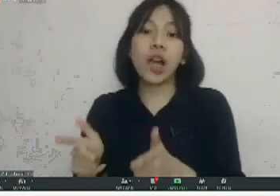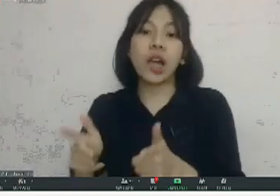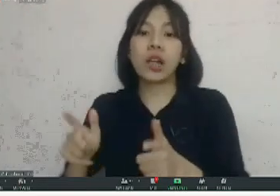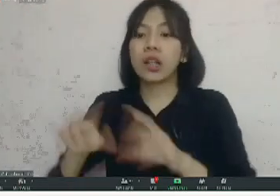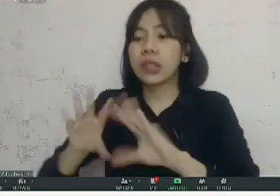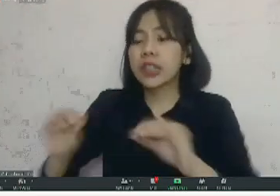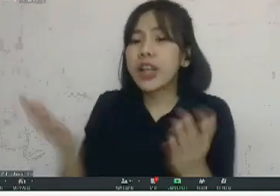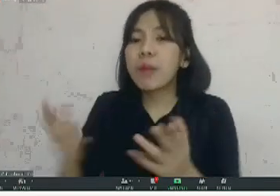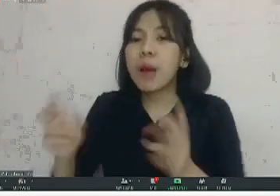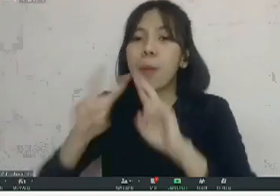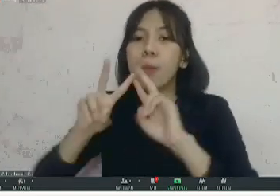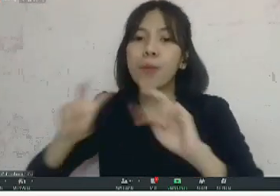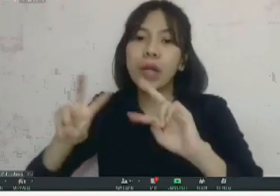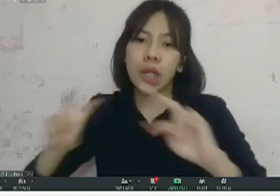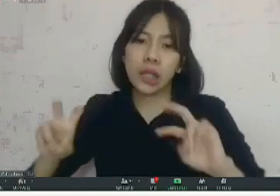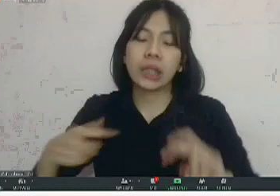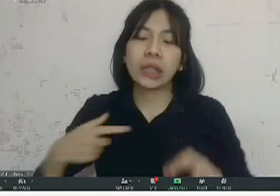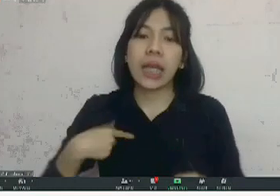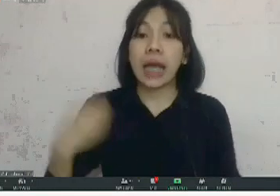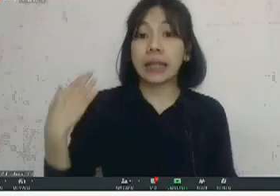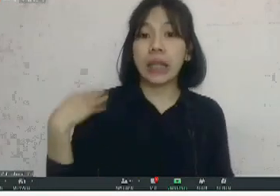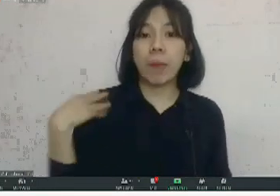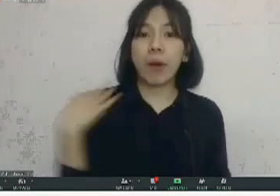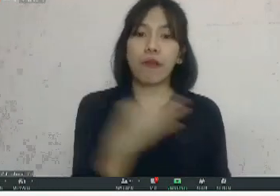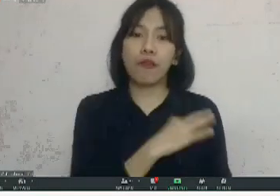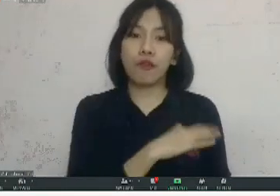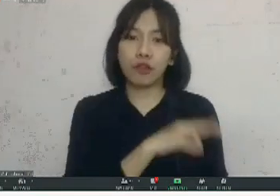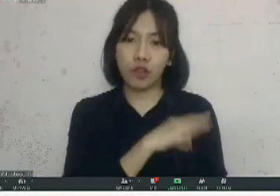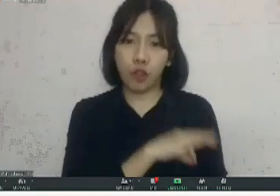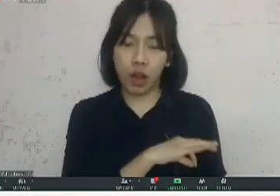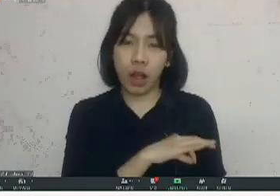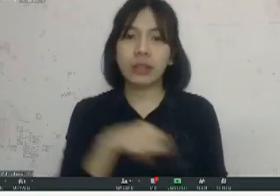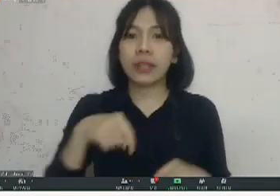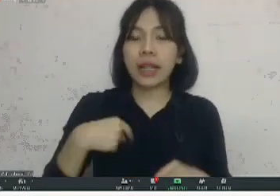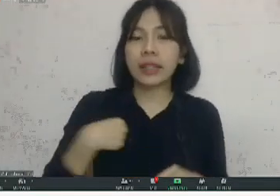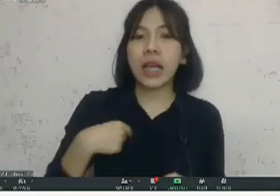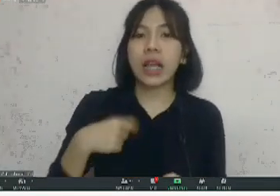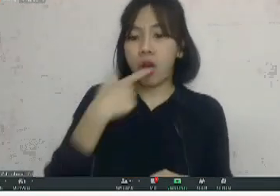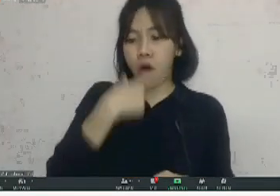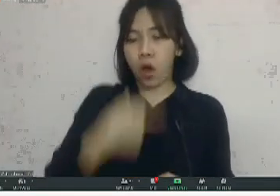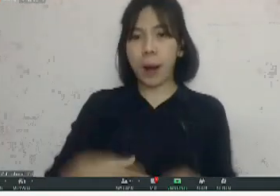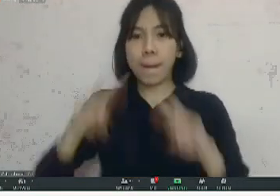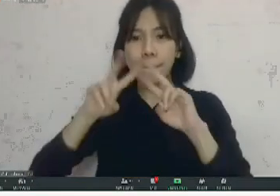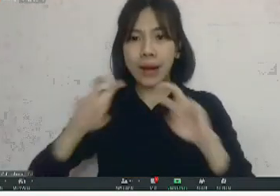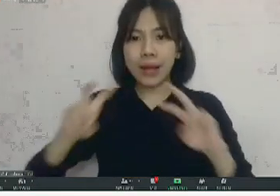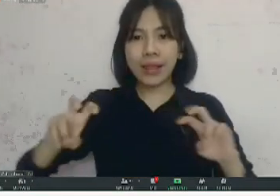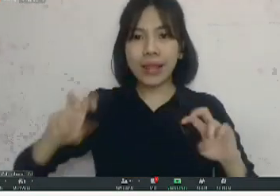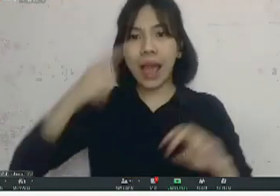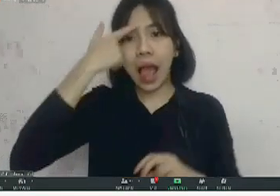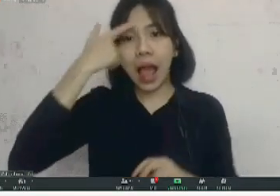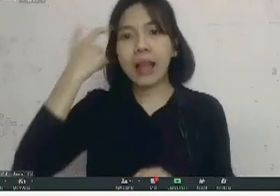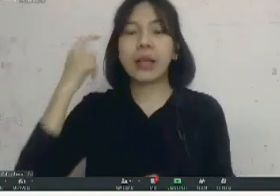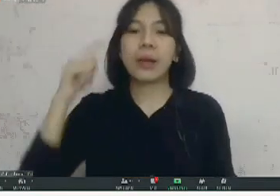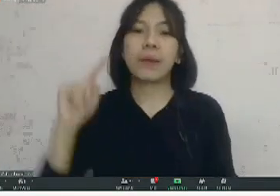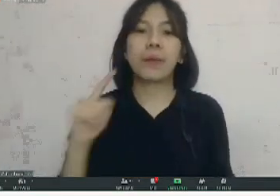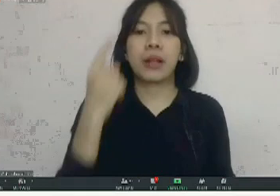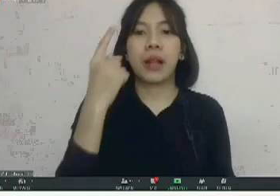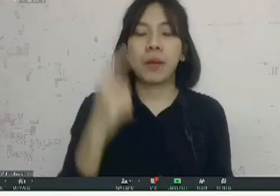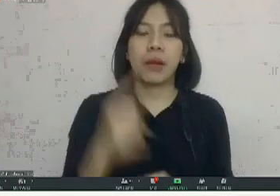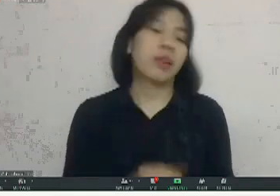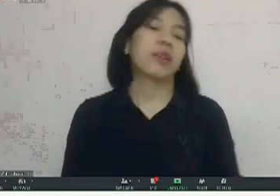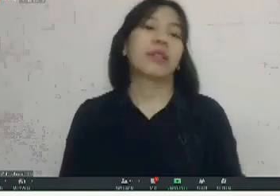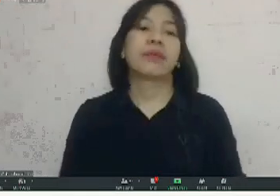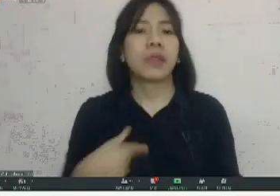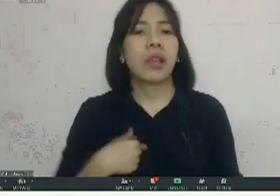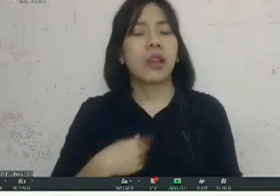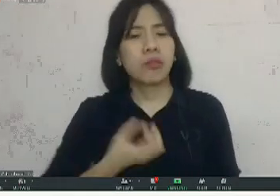fungsional tertentu peneliti saat ini saya jabatannya sebagai peneliti ahli pertama iya sebelumnya mungkin